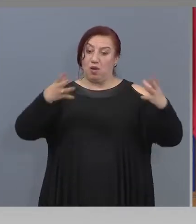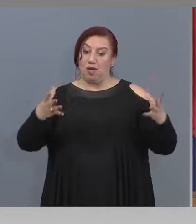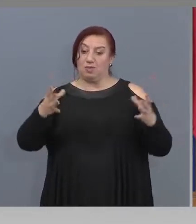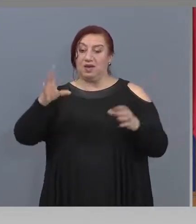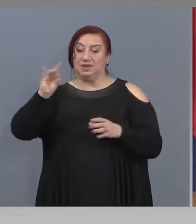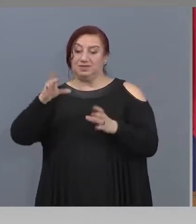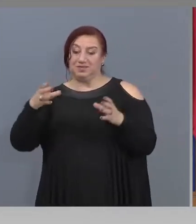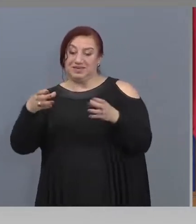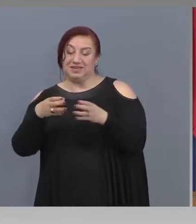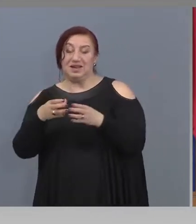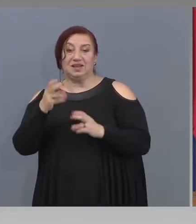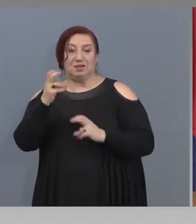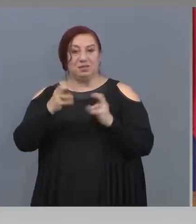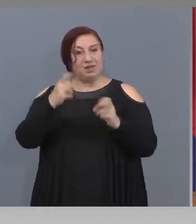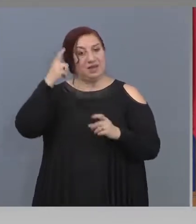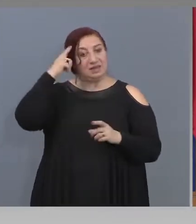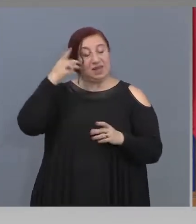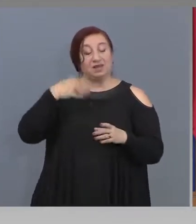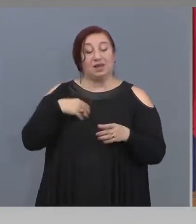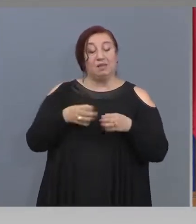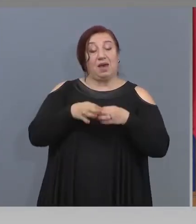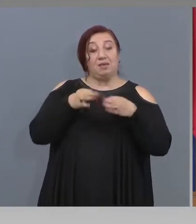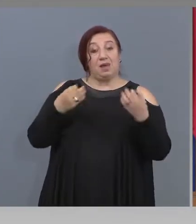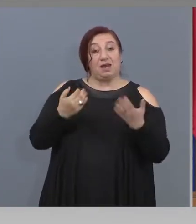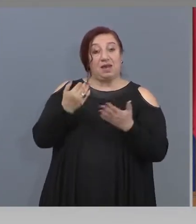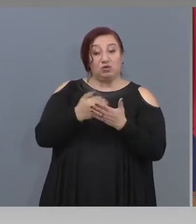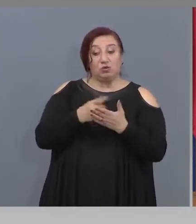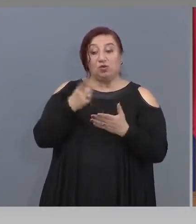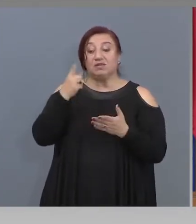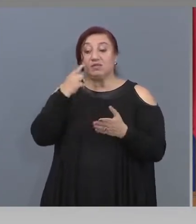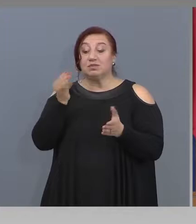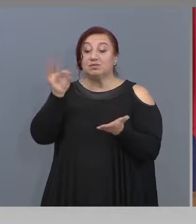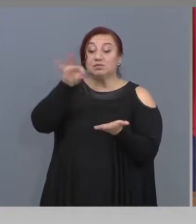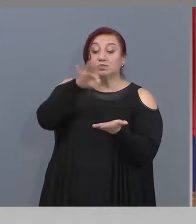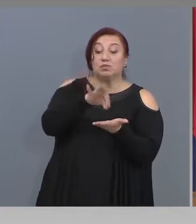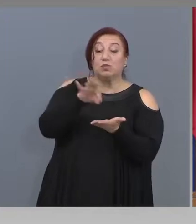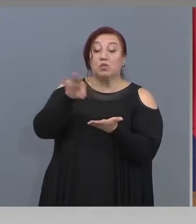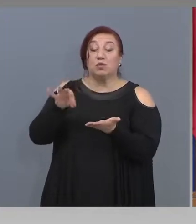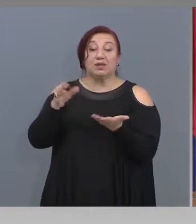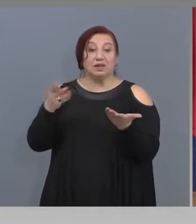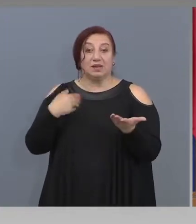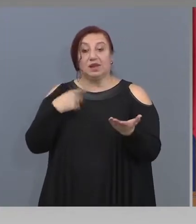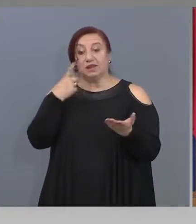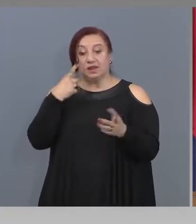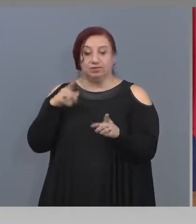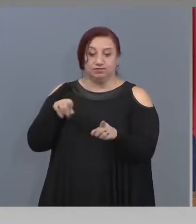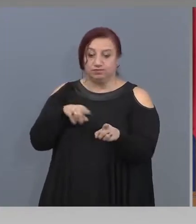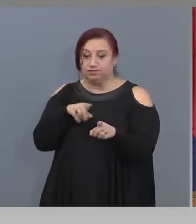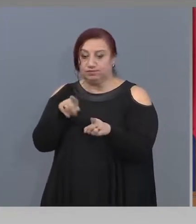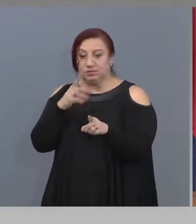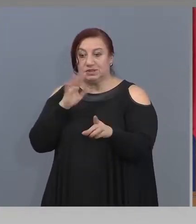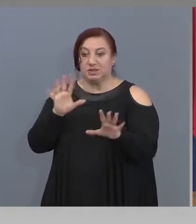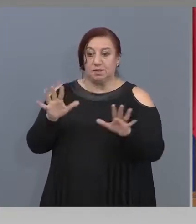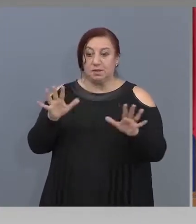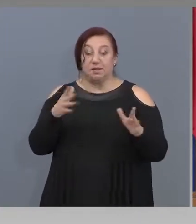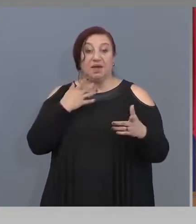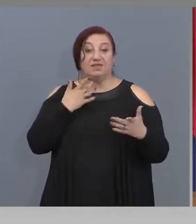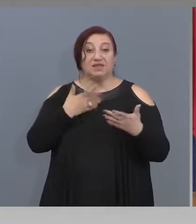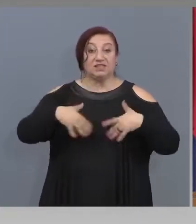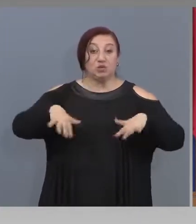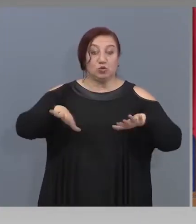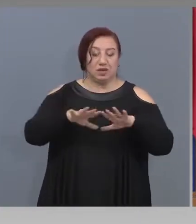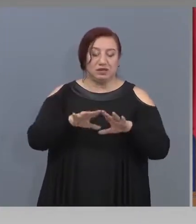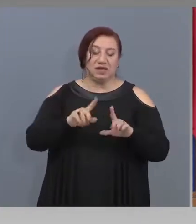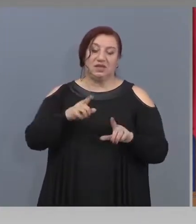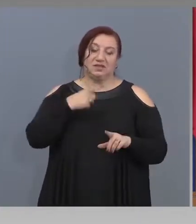мерки на економиката, ще видим там, къде влизат, следим ситуацията на всяката. Между другото, само да кажа, за да бъда почтен.